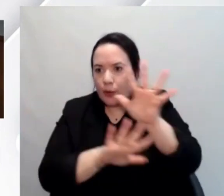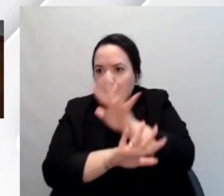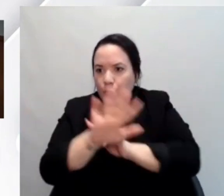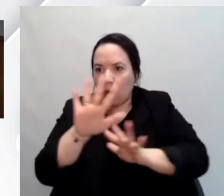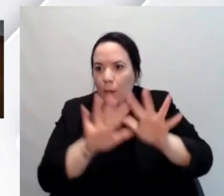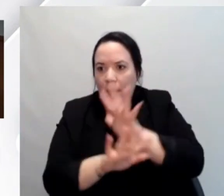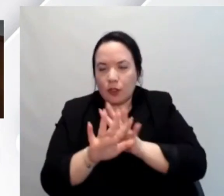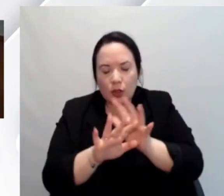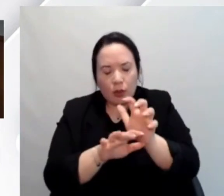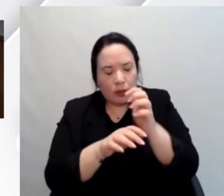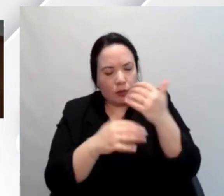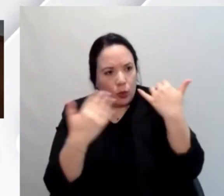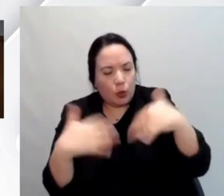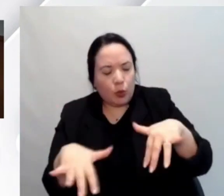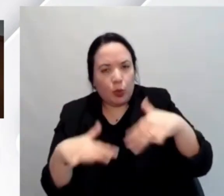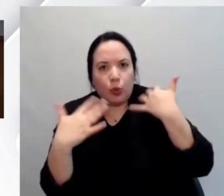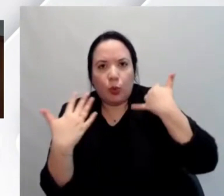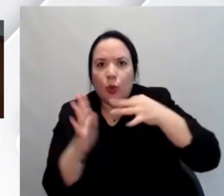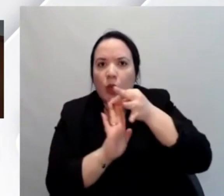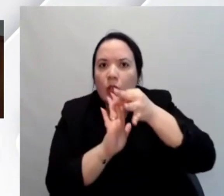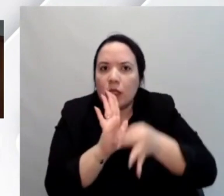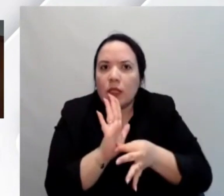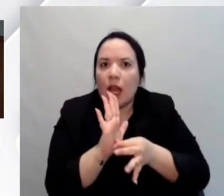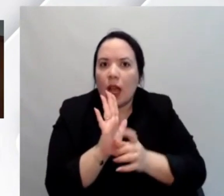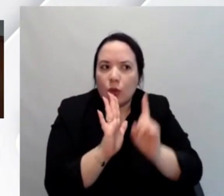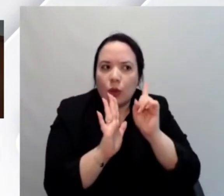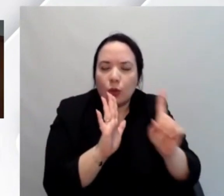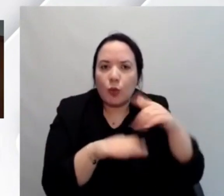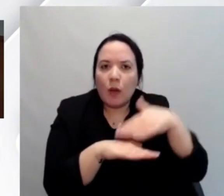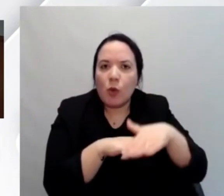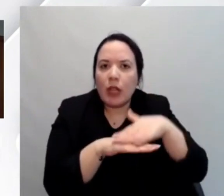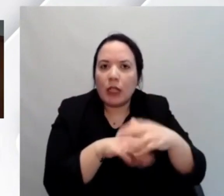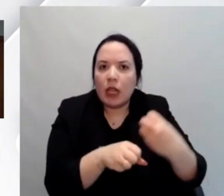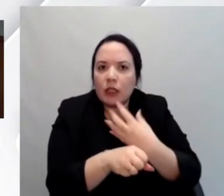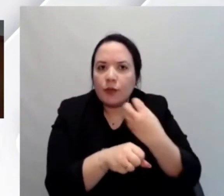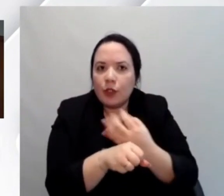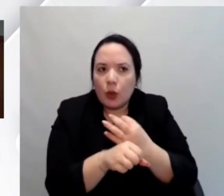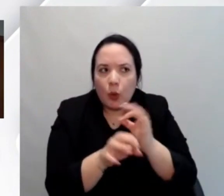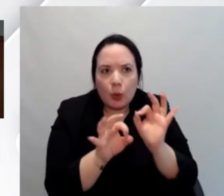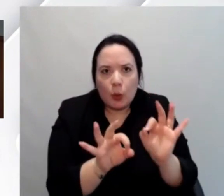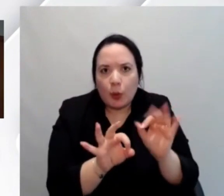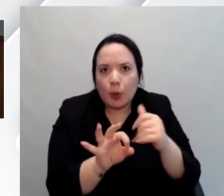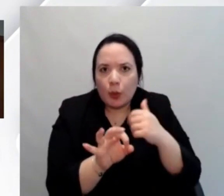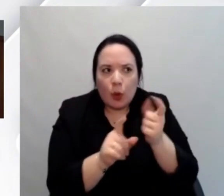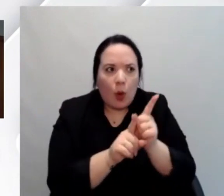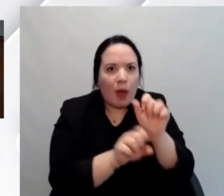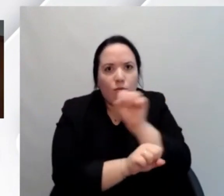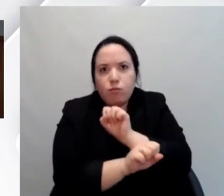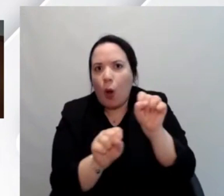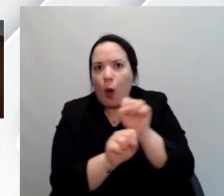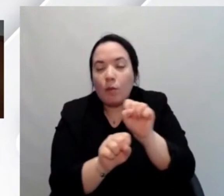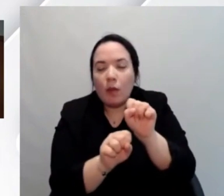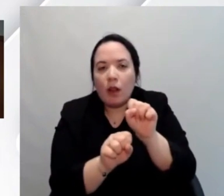ma anche nelle sue regole e nelle sue modalità di sviluppo. basti ricordare che